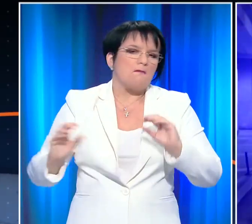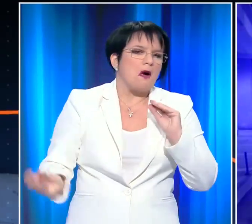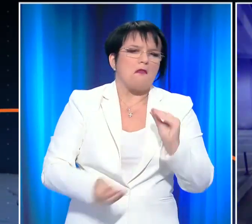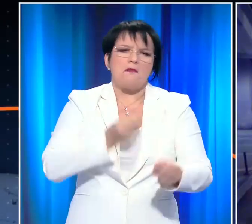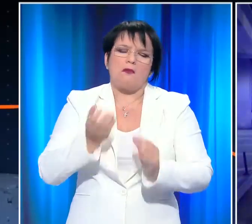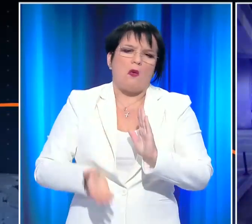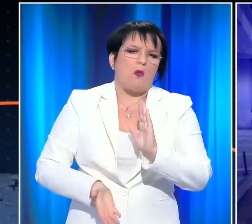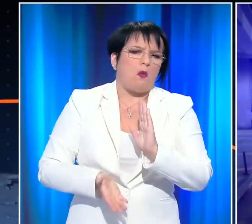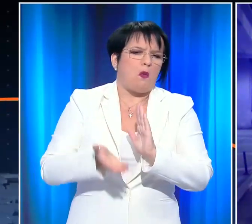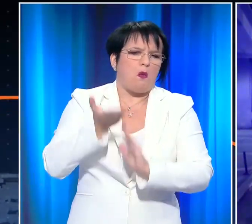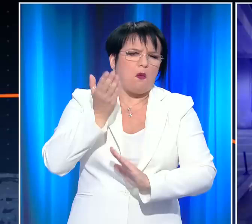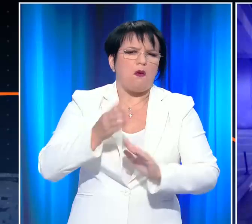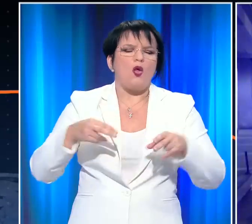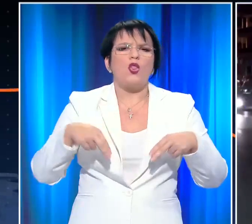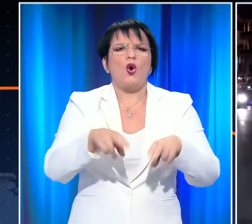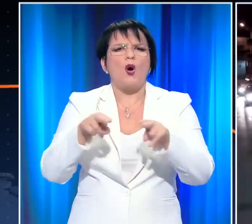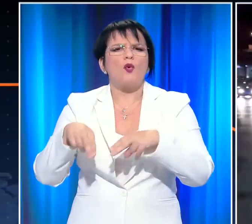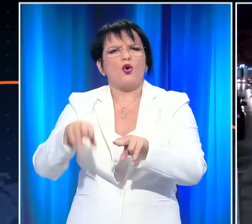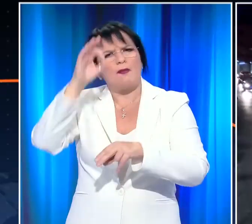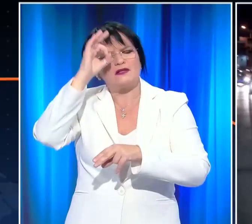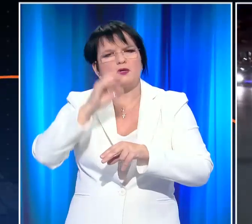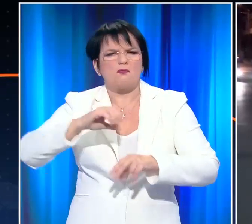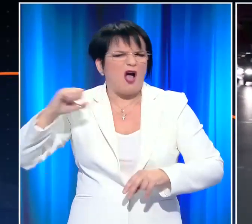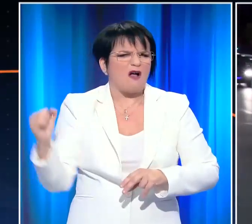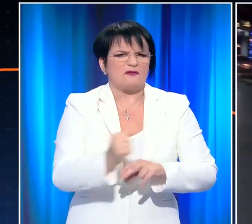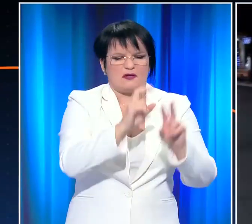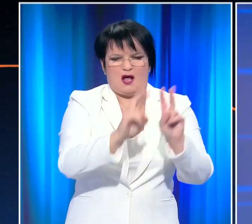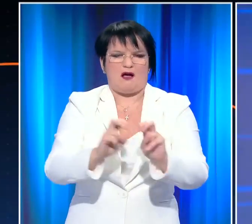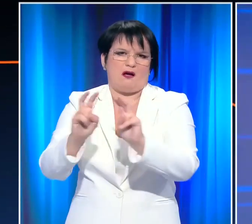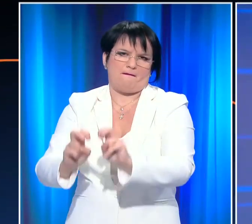επίπεδα, συνεχίζονται στους δρόμους της Θεσσαλονίκης η έλεγχη της αστυνομίας.